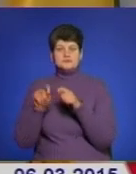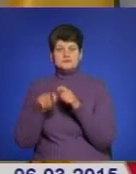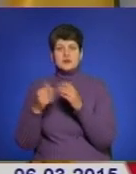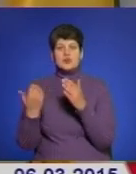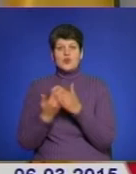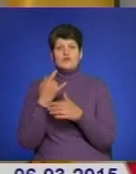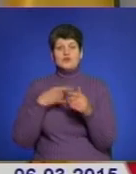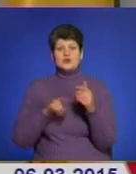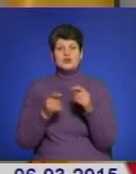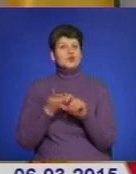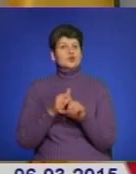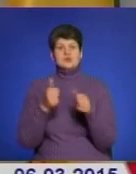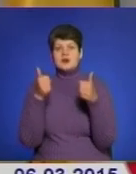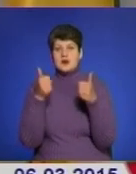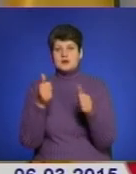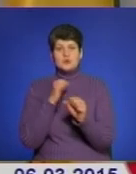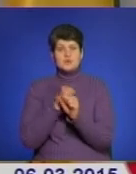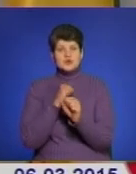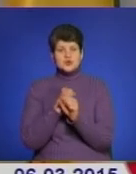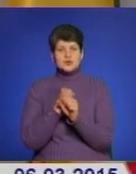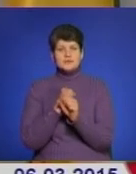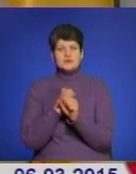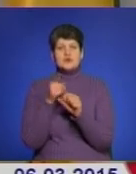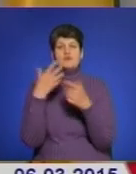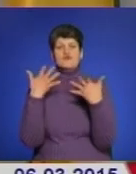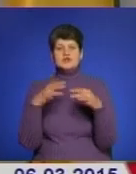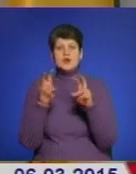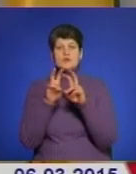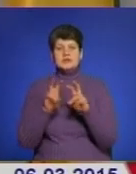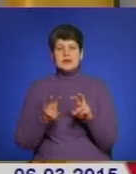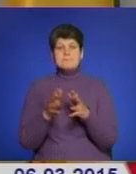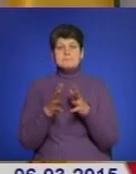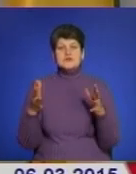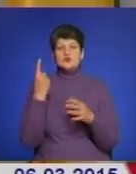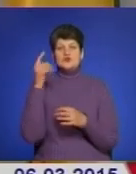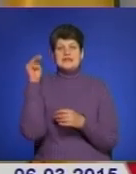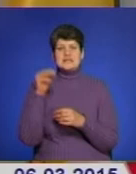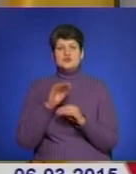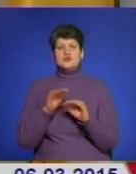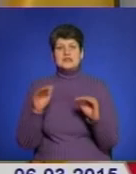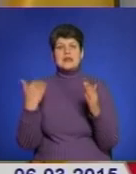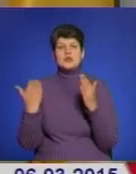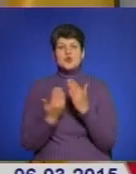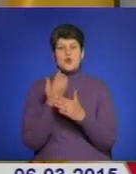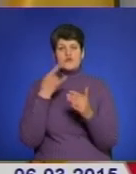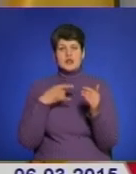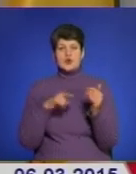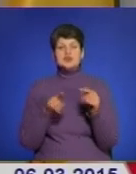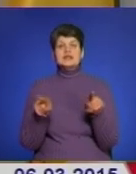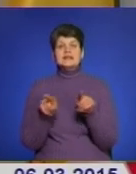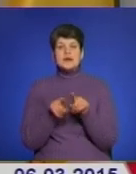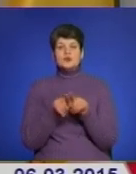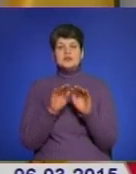дуже гарно працює апарат, на ньому вже обстежено більше тисячі дітей новонароджених, і також діток